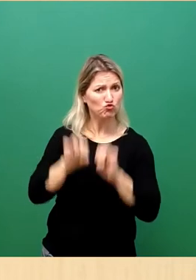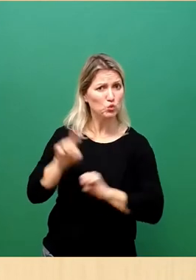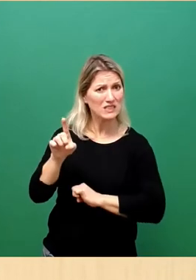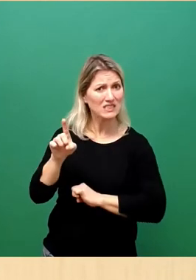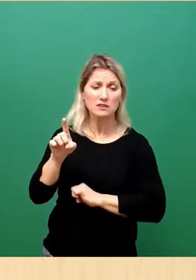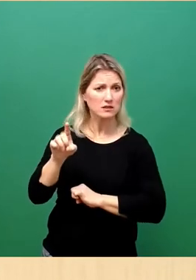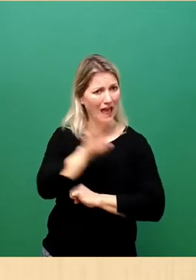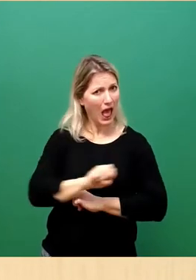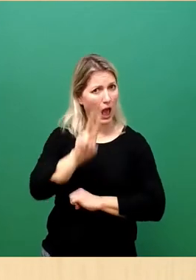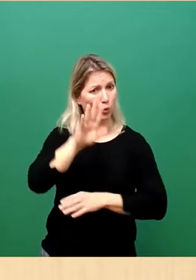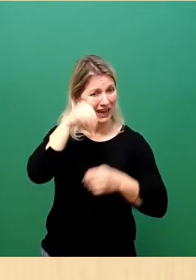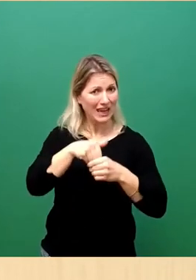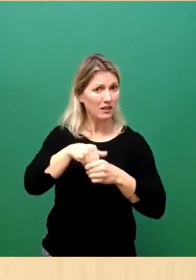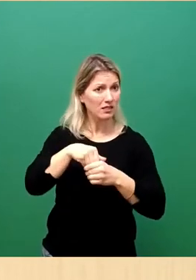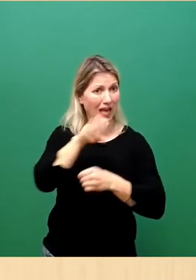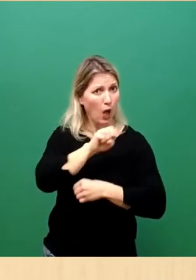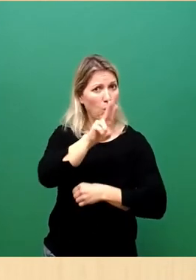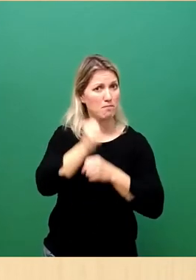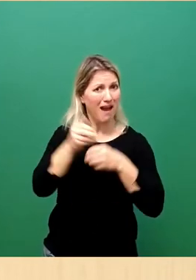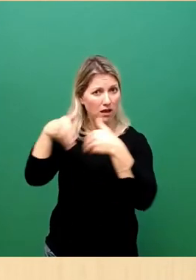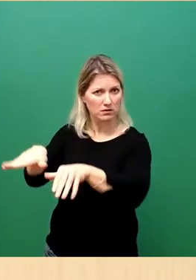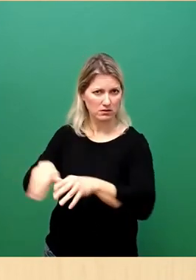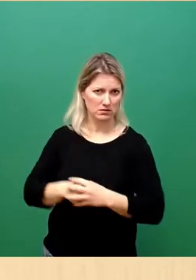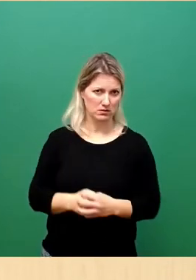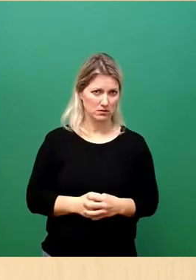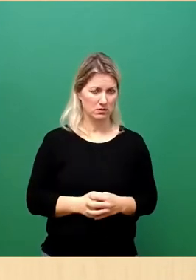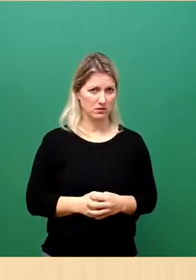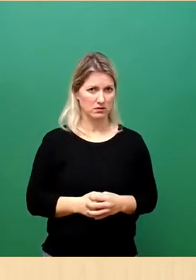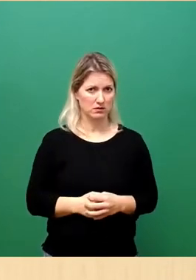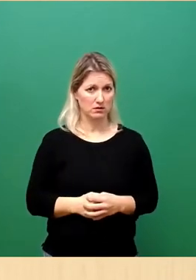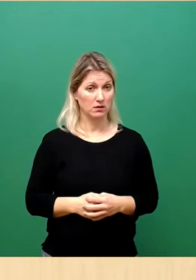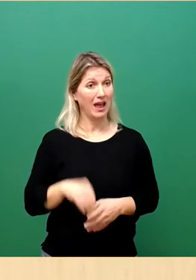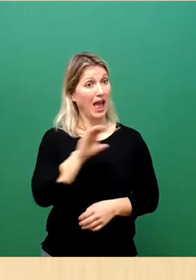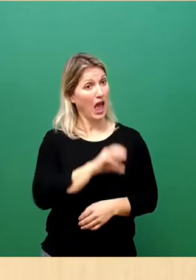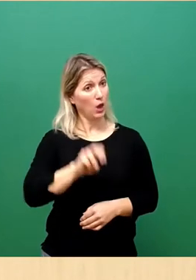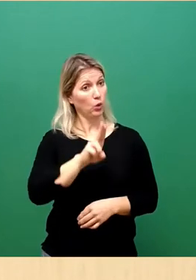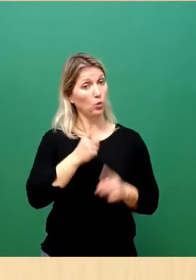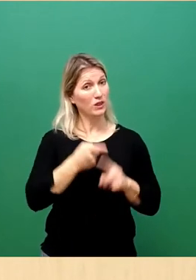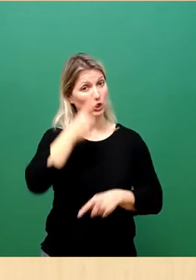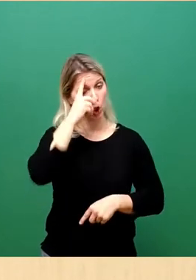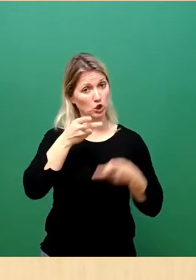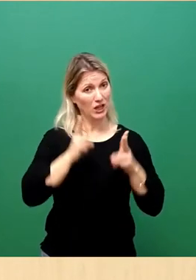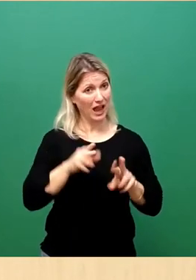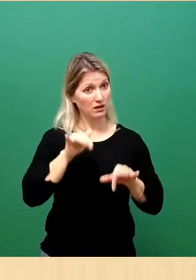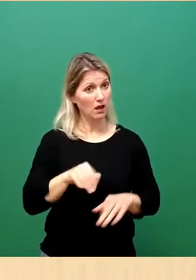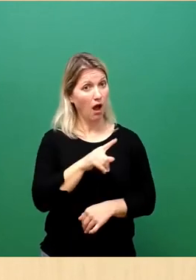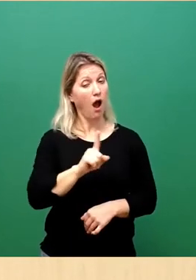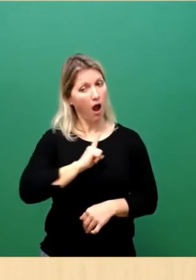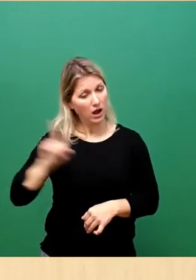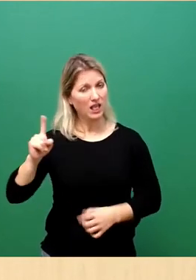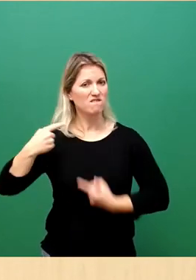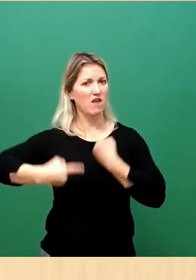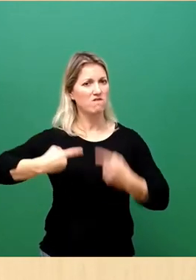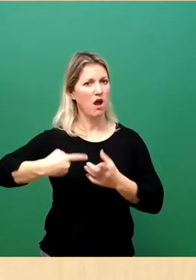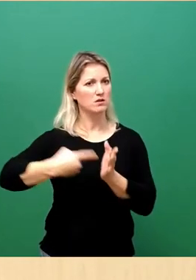der Europäischen Union. Und nach europäischem und nach deutschem Recht haben sie einen Verfahrensanspruch, dass ihr